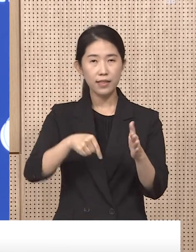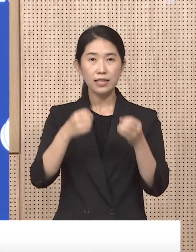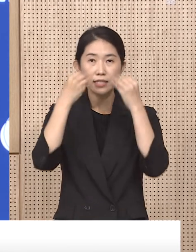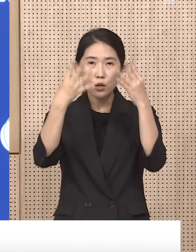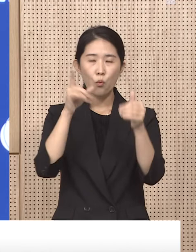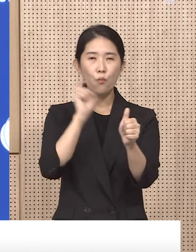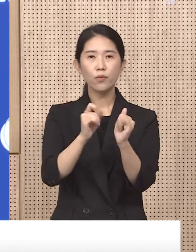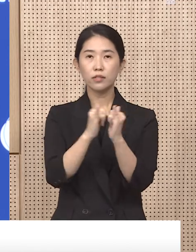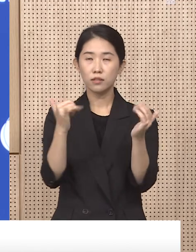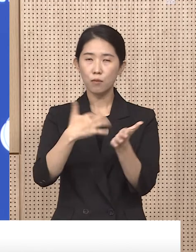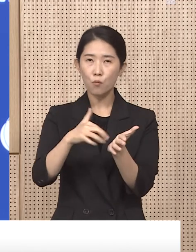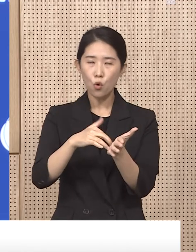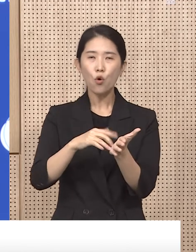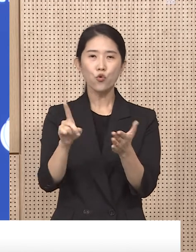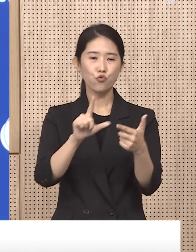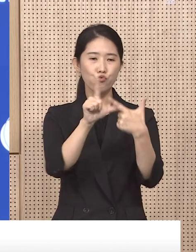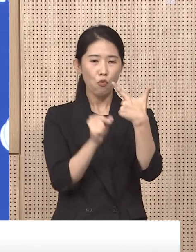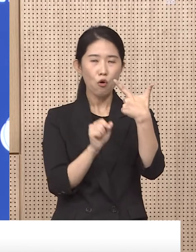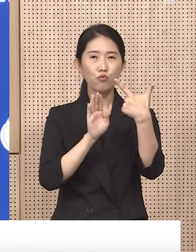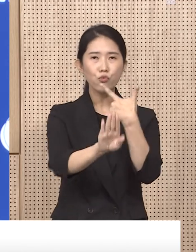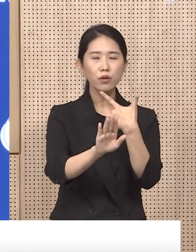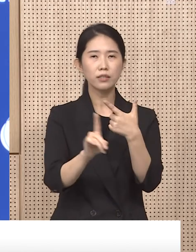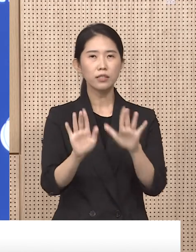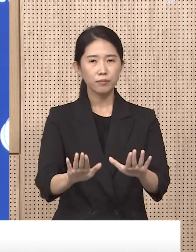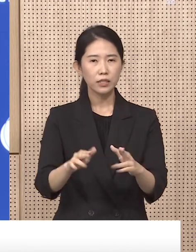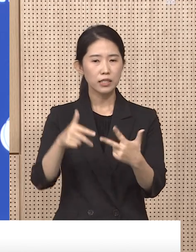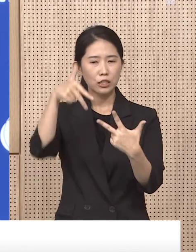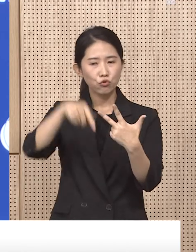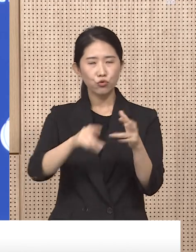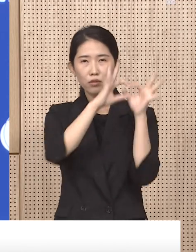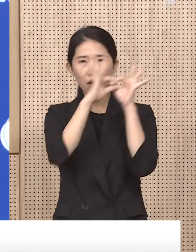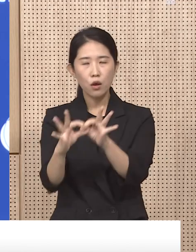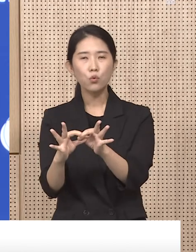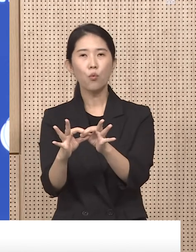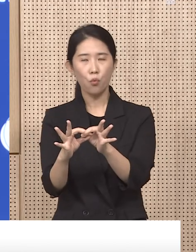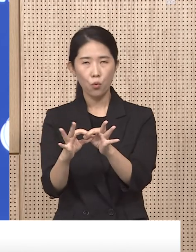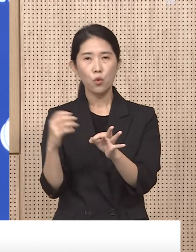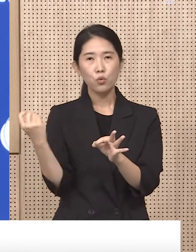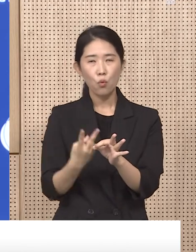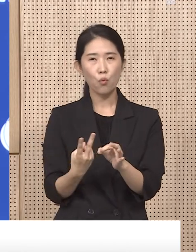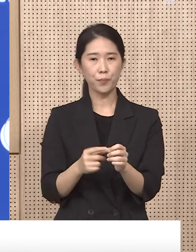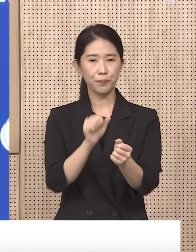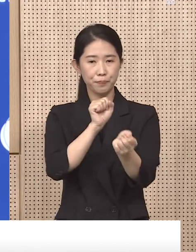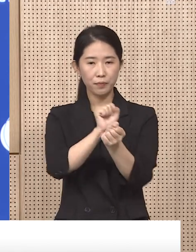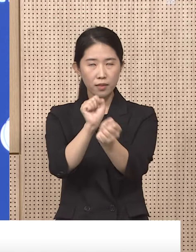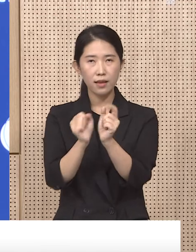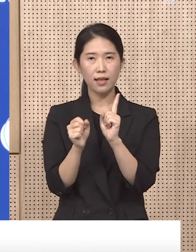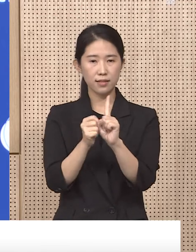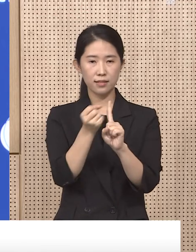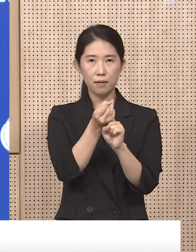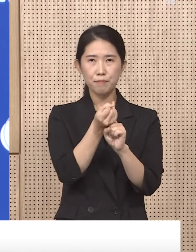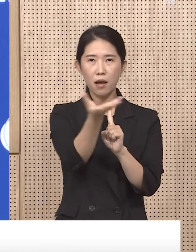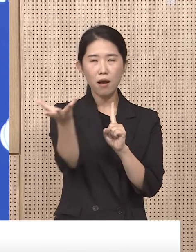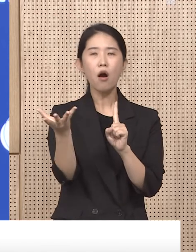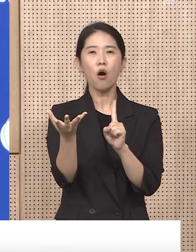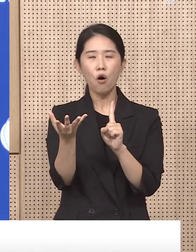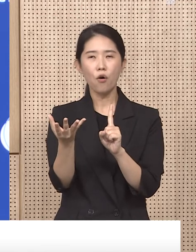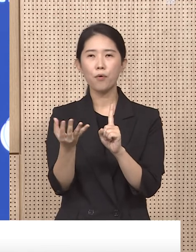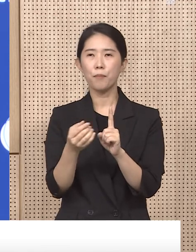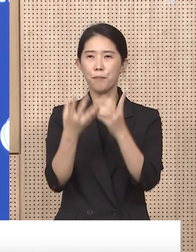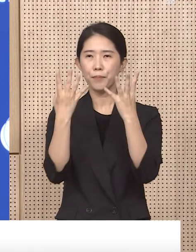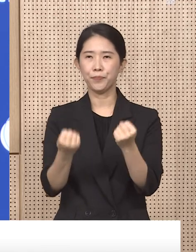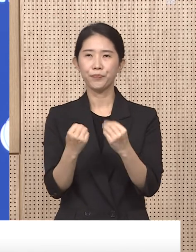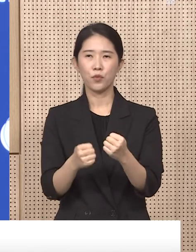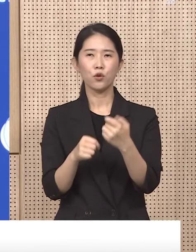이후 7주 연속 증가하였으며 감염재생산지수는 1.13으로 나타났습니다. 8월 1주차의 국내 감염